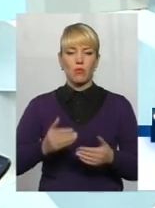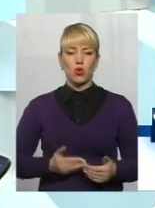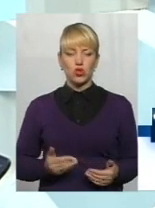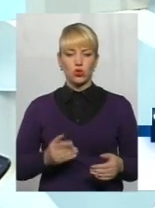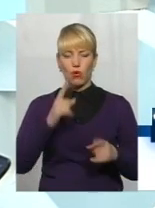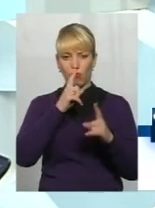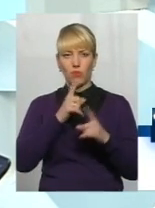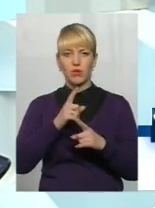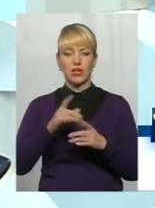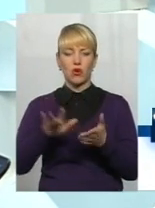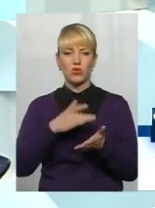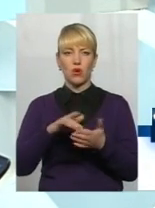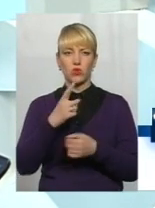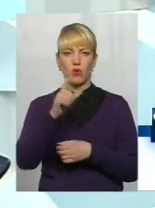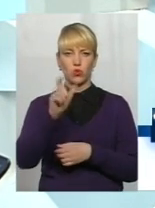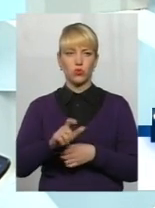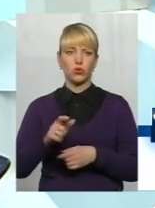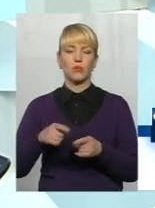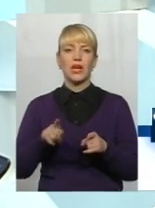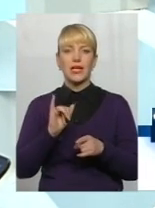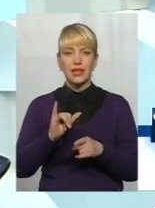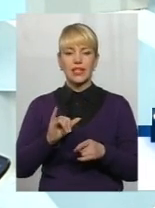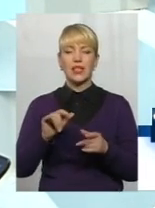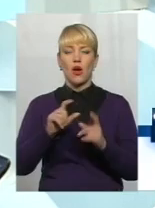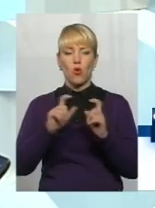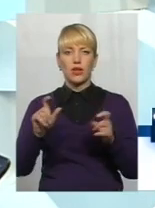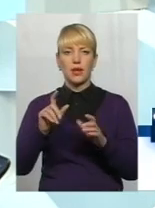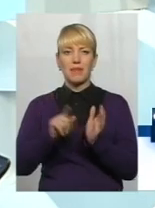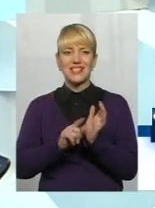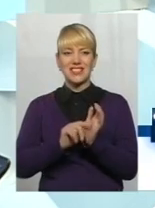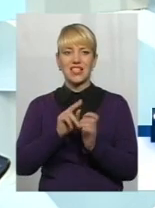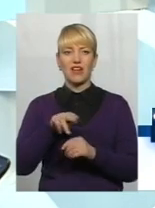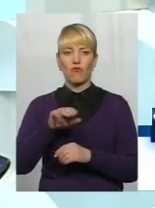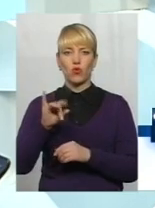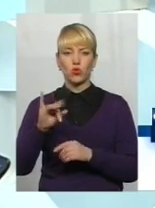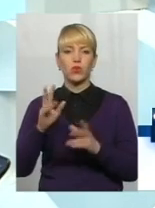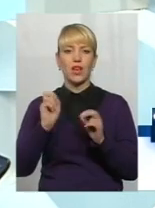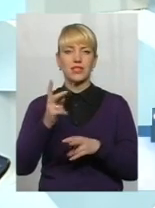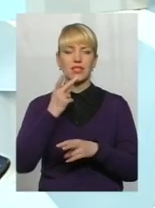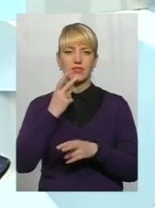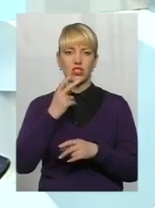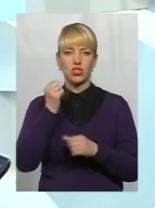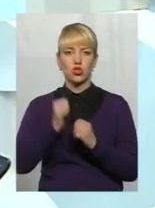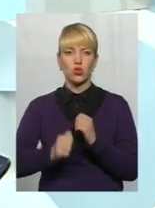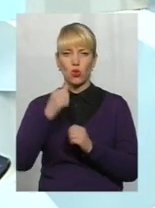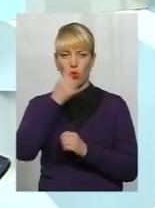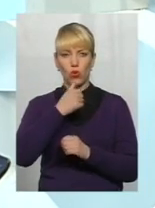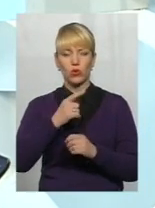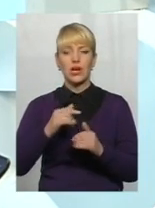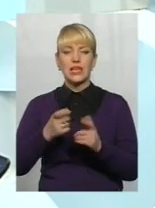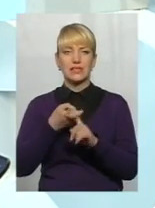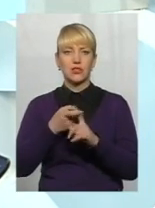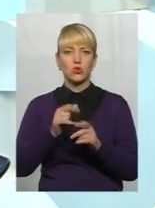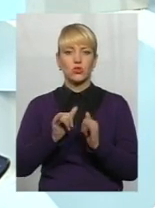розрахунку на одну особу. І органи Пенсійного фонду, як це вже зазвичай щороку, в зв'язку із збільшенням